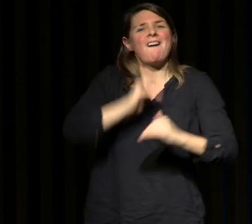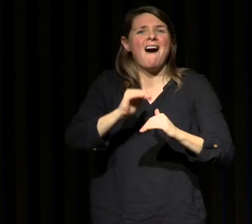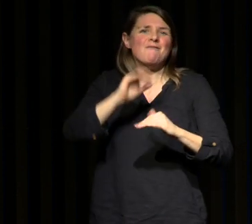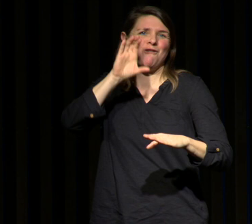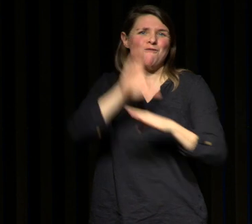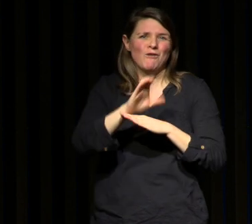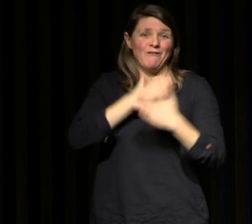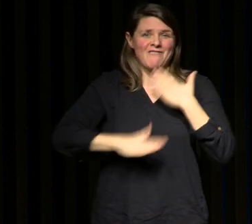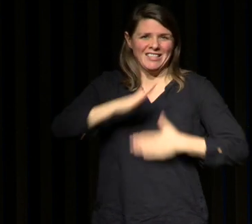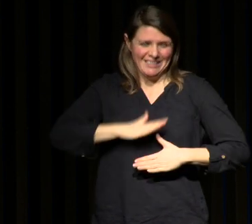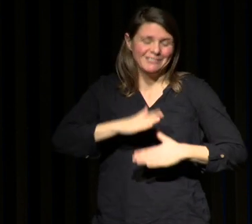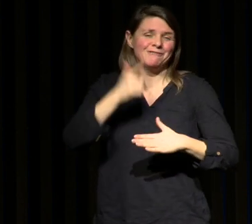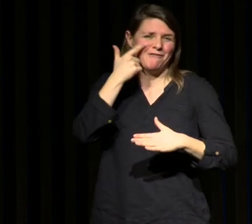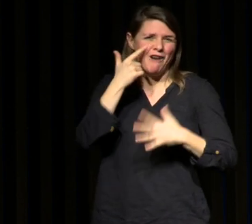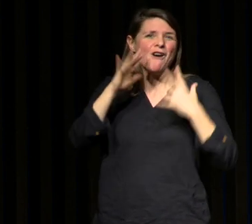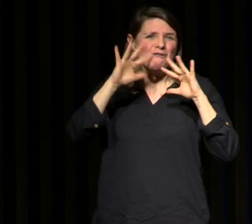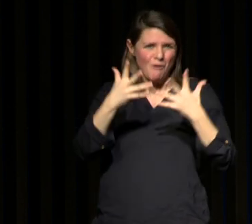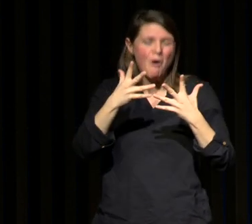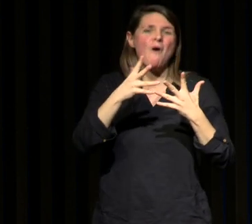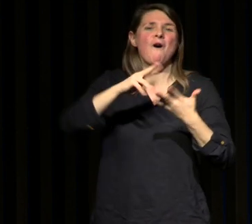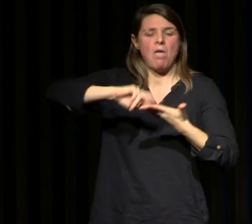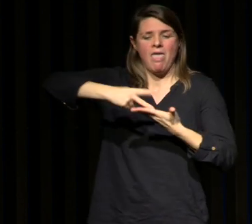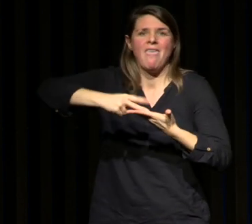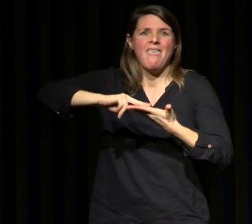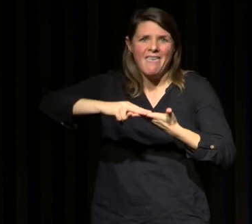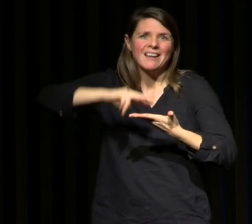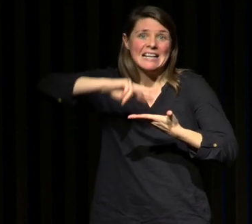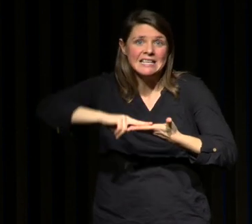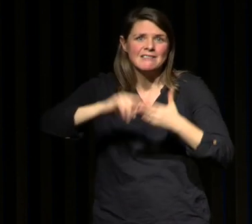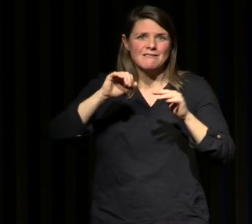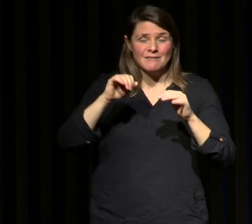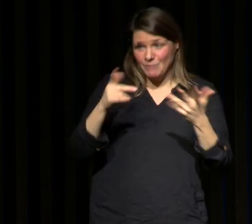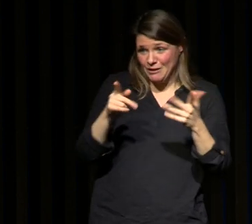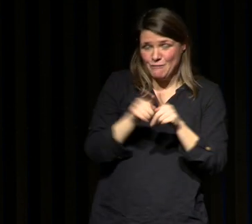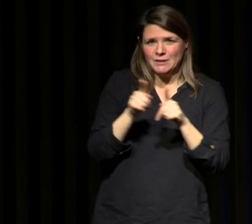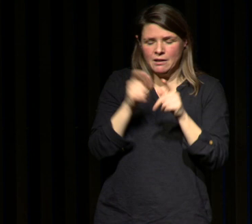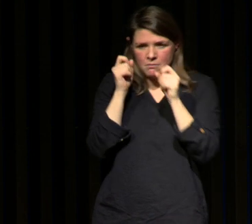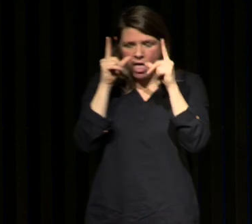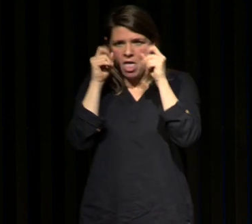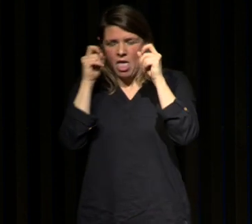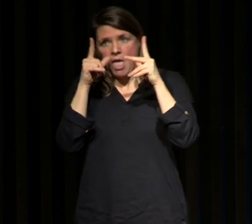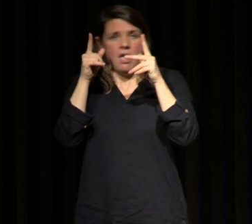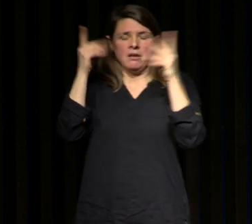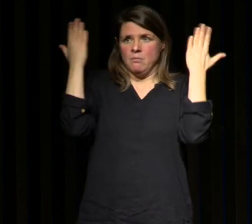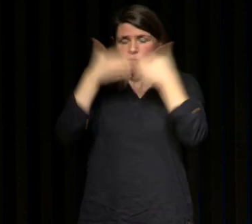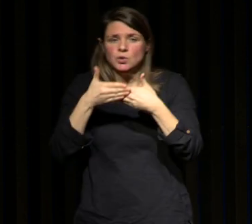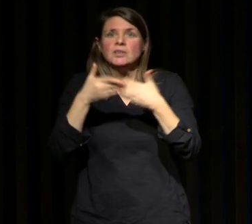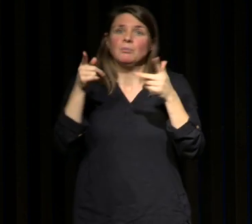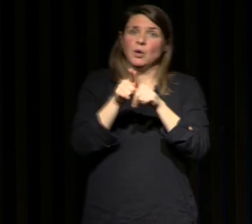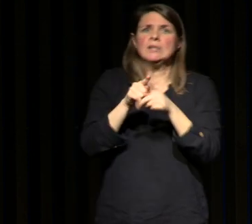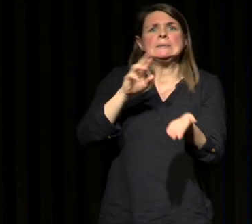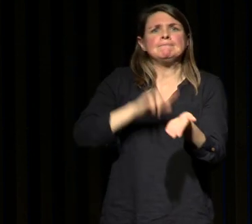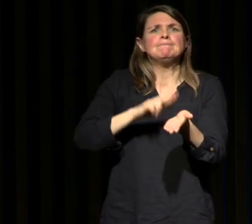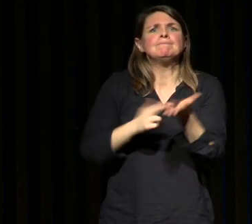ajuster ses besoins avec le temps passé au lit de façon à mieux traiter ses éveils nocturnes et puis renforcer sa rythmicité